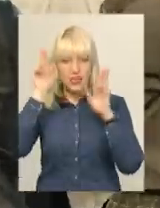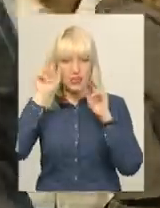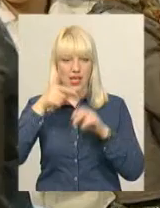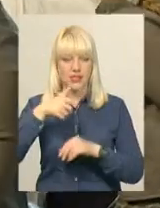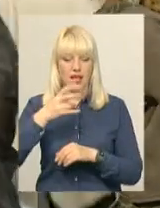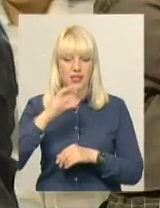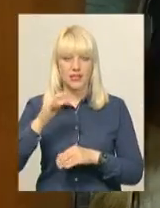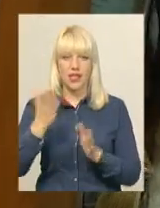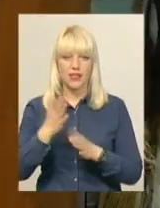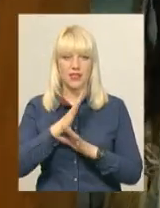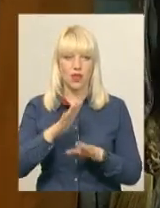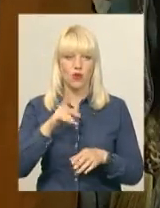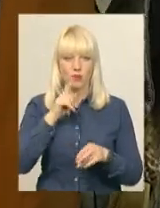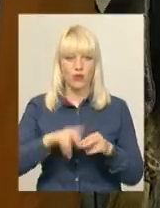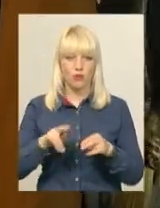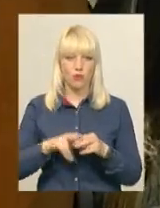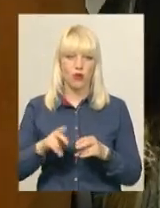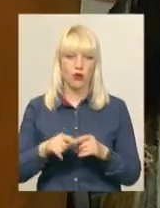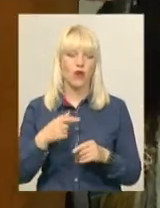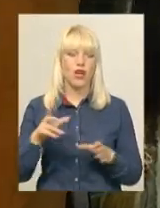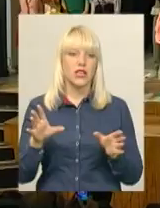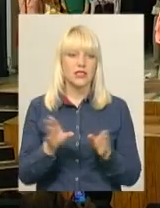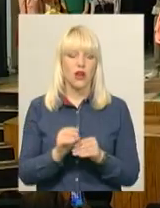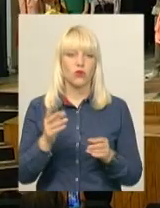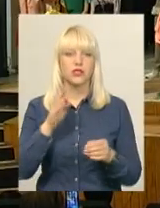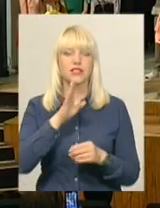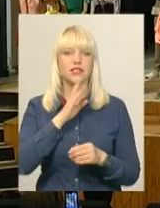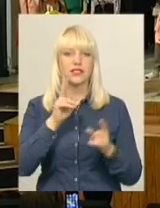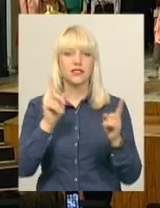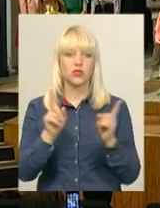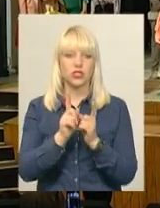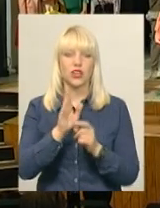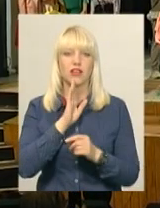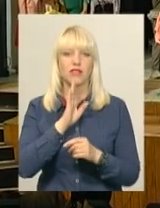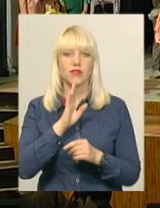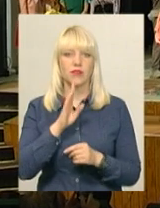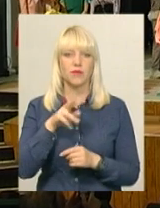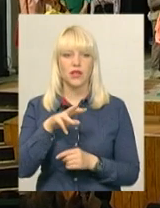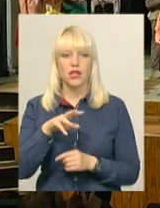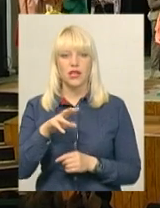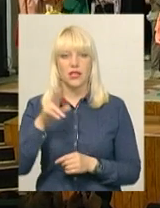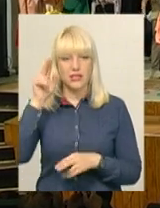не любить морку. У пошуках однодумців він зустрічає зайчиху Лілі, який морква теж не до смаку.